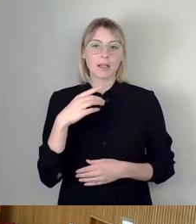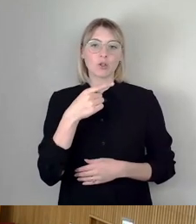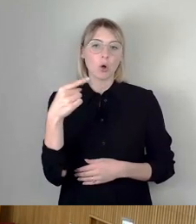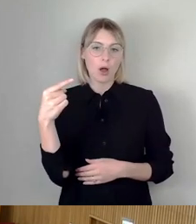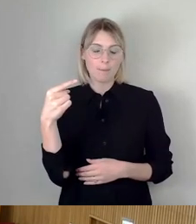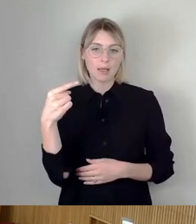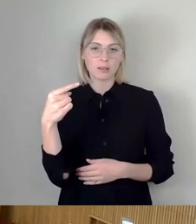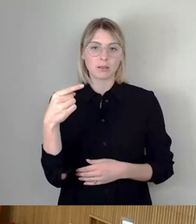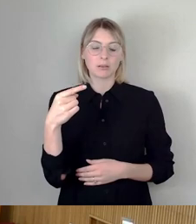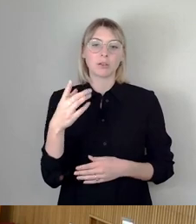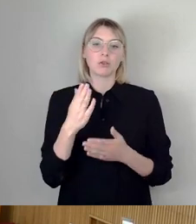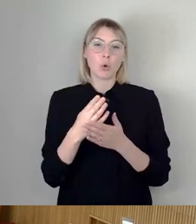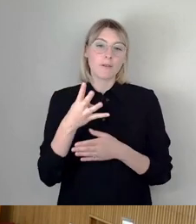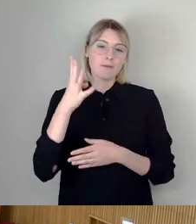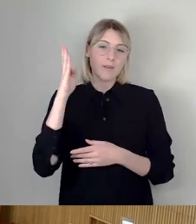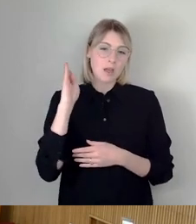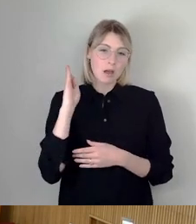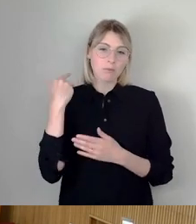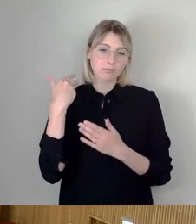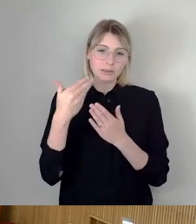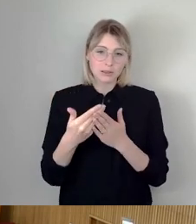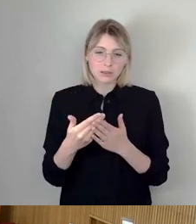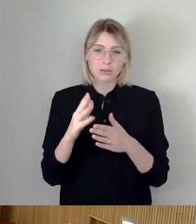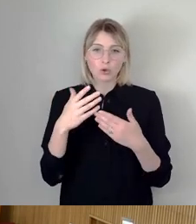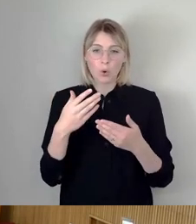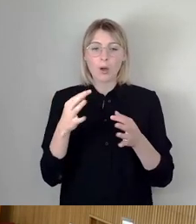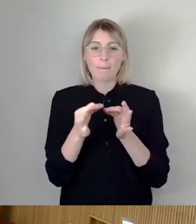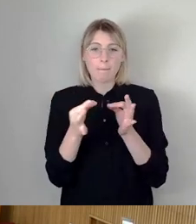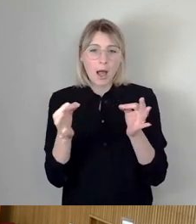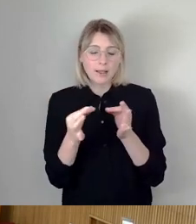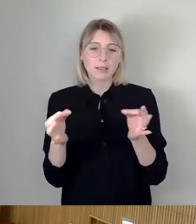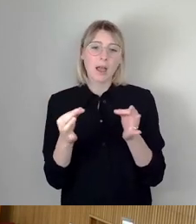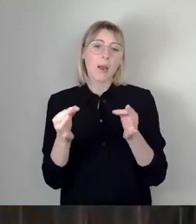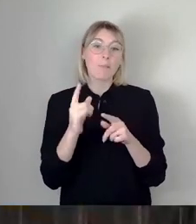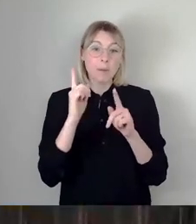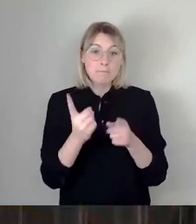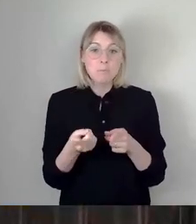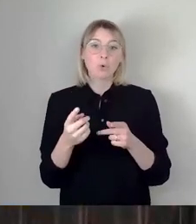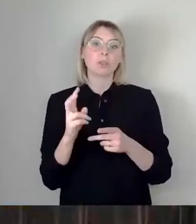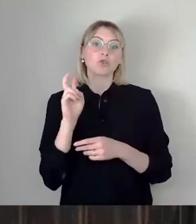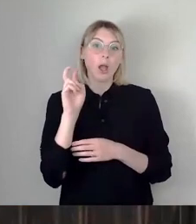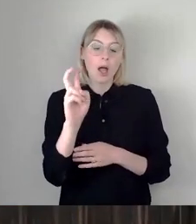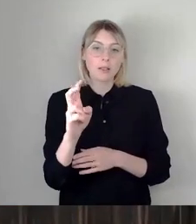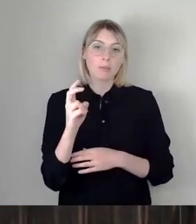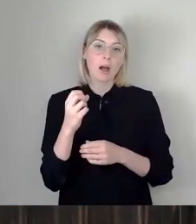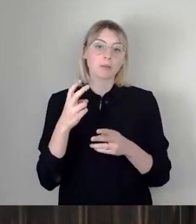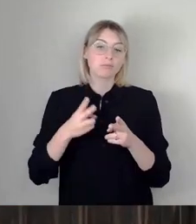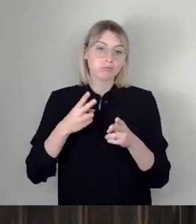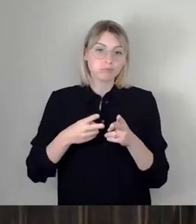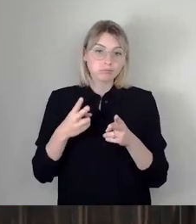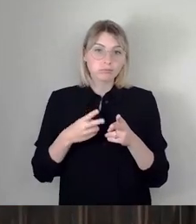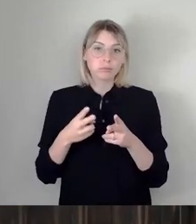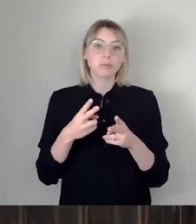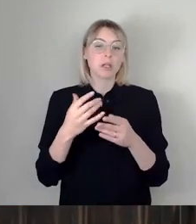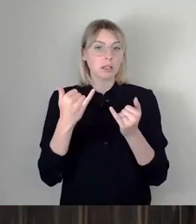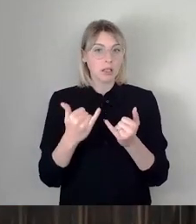vier Jahre aufgrund der unsäglichen Maßnahmen nicht mehr Straßenbahn gefahren bin, nutze ich das jetzt wieder, denn das